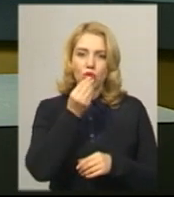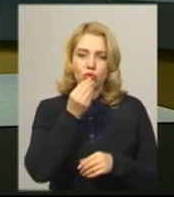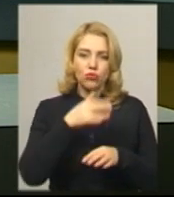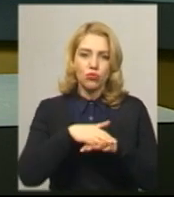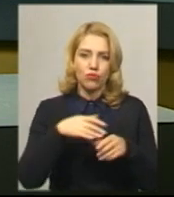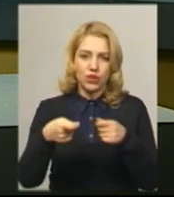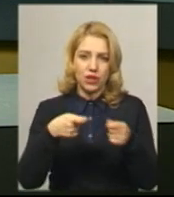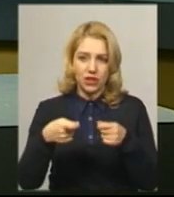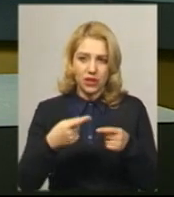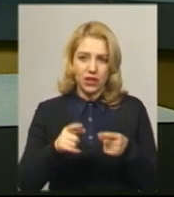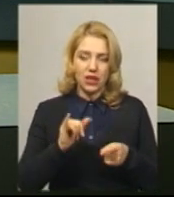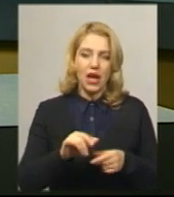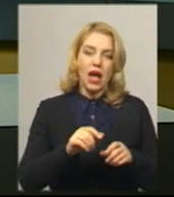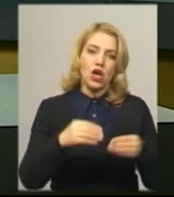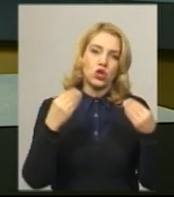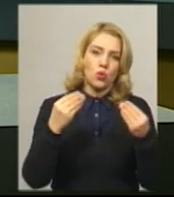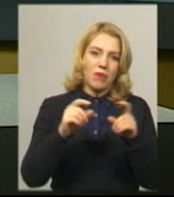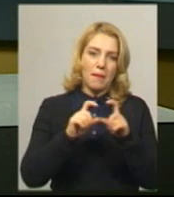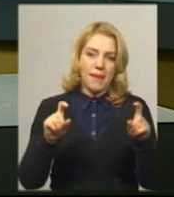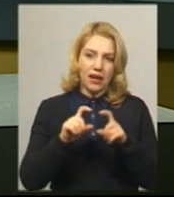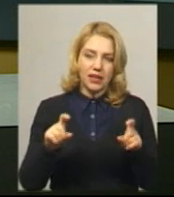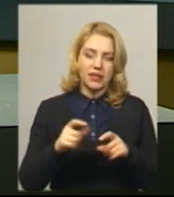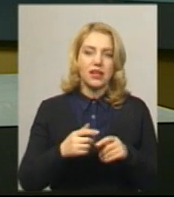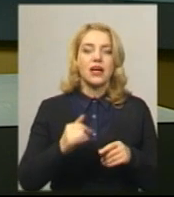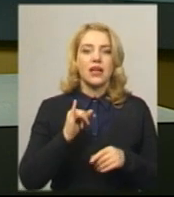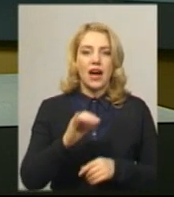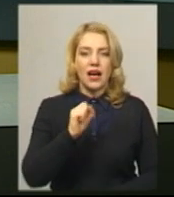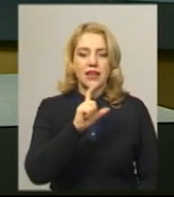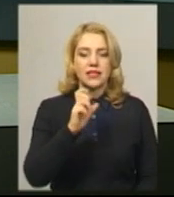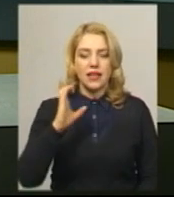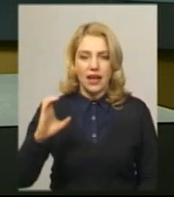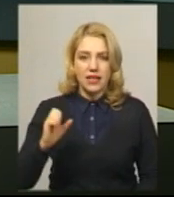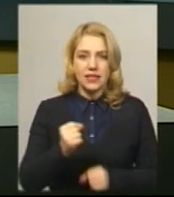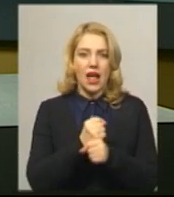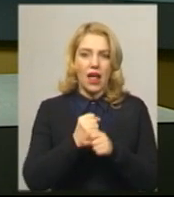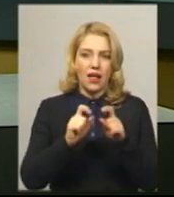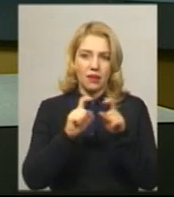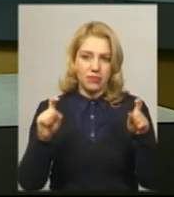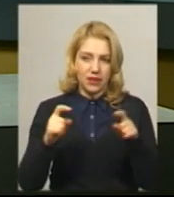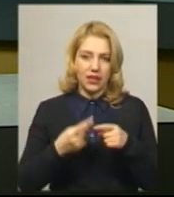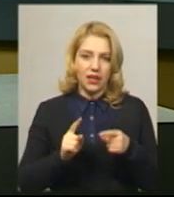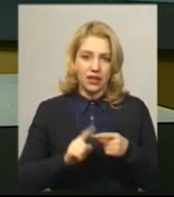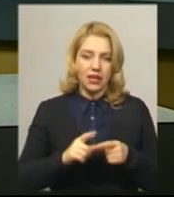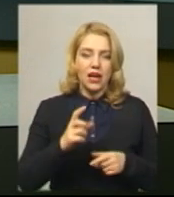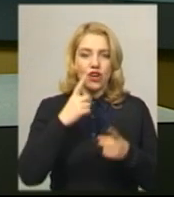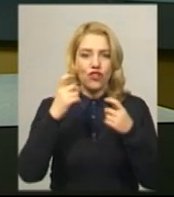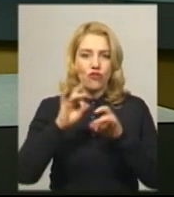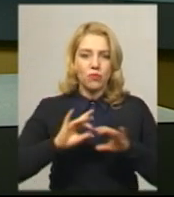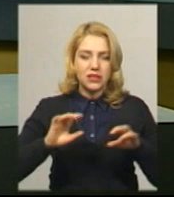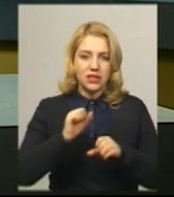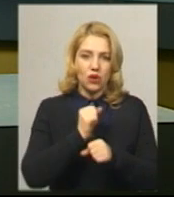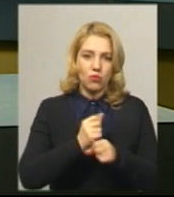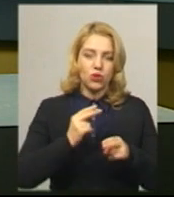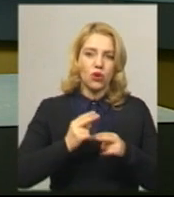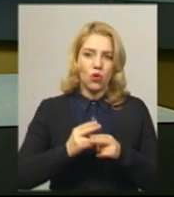супермаркети та магазини й аптеки та АЗС. За словами головного спеціаліста управління організаційно-інформаційної роботи та контролю